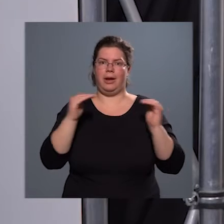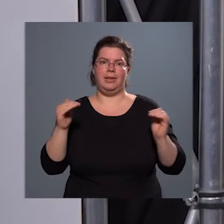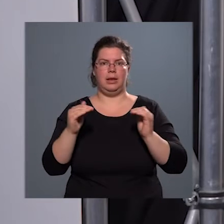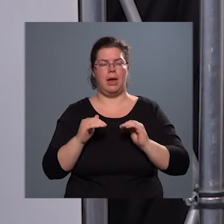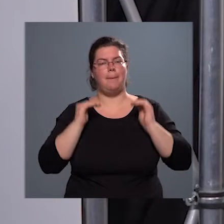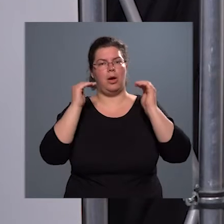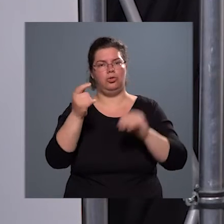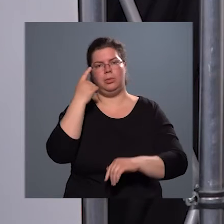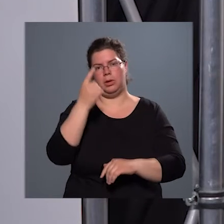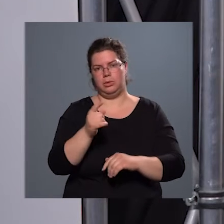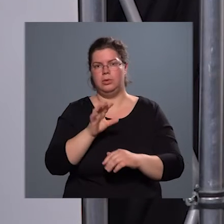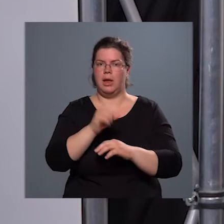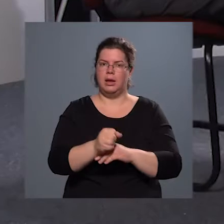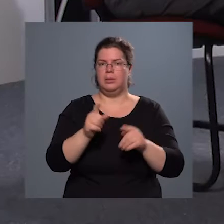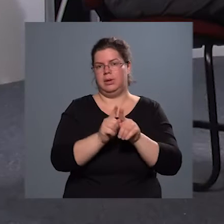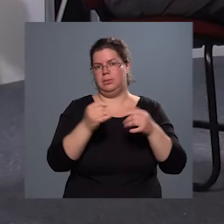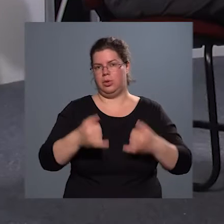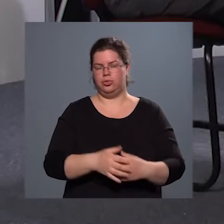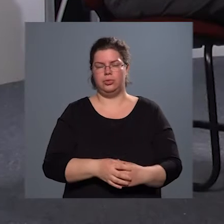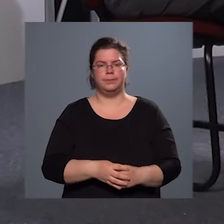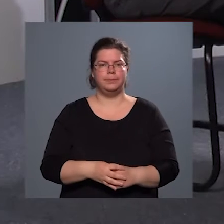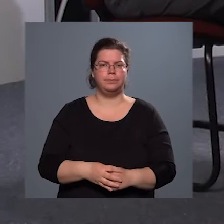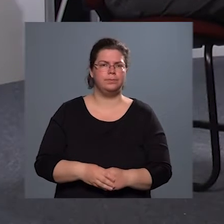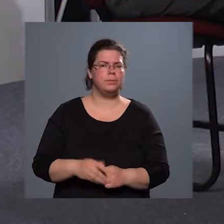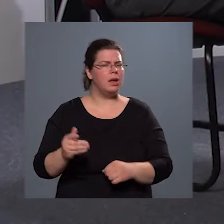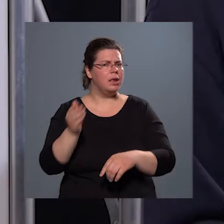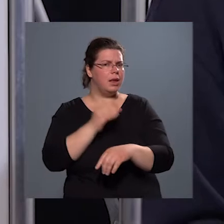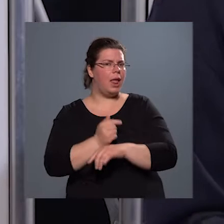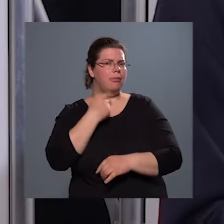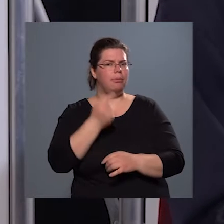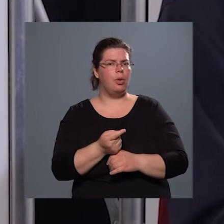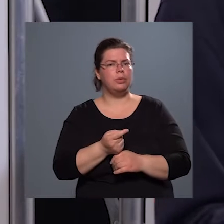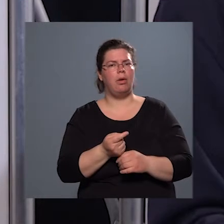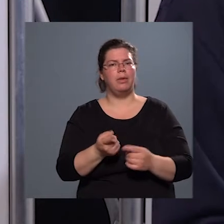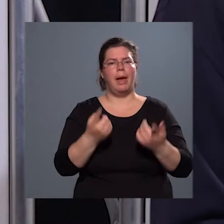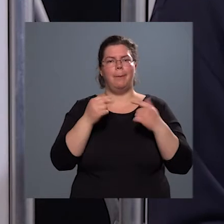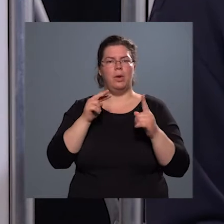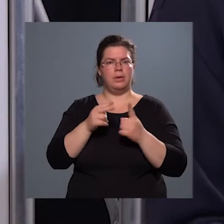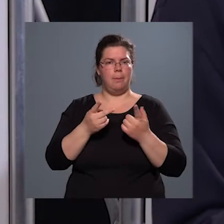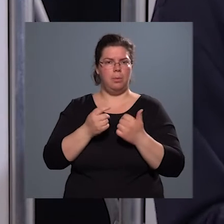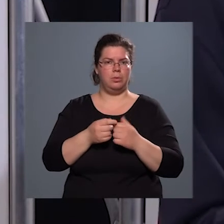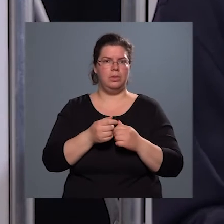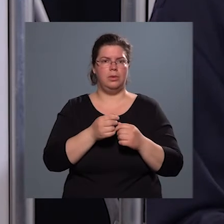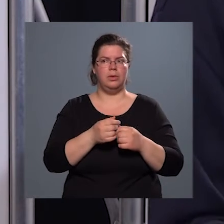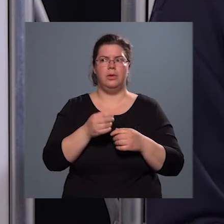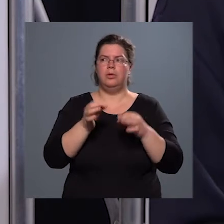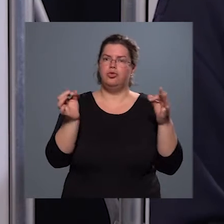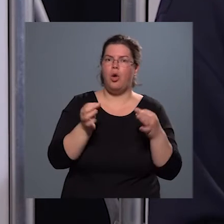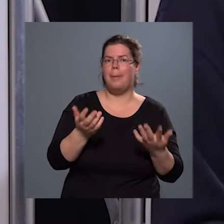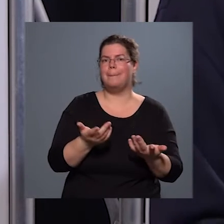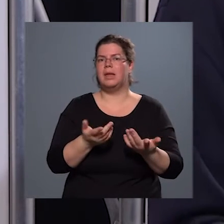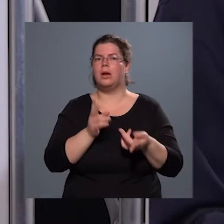magasabbra tud jutni a mostaninál. Az előbb említette, hogy ebből a szempontból fölmérik, hogy